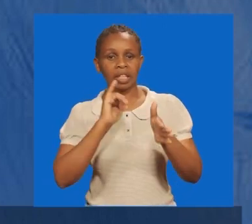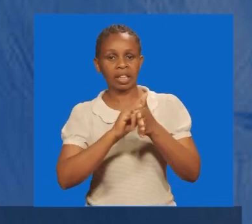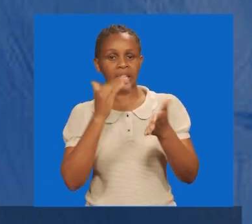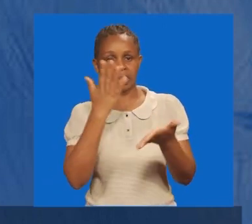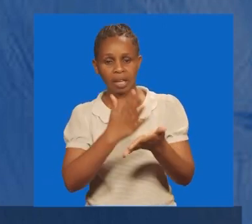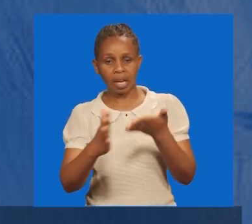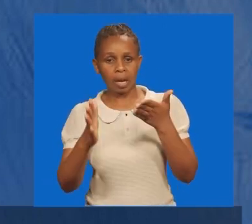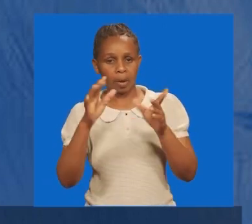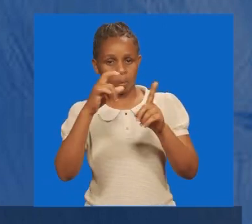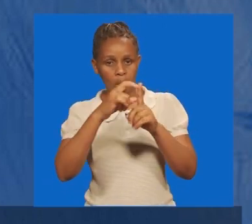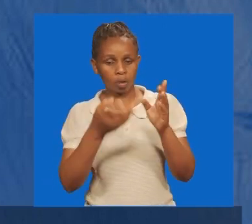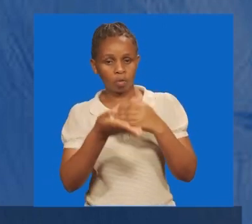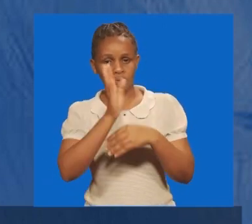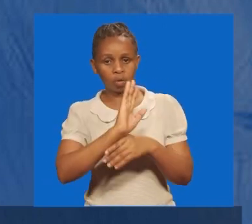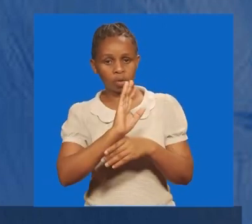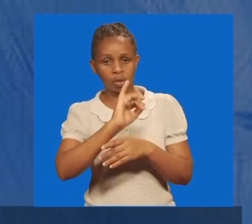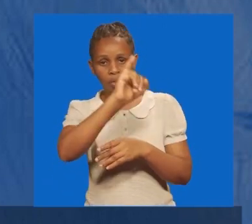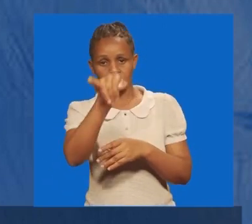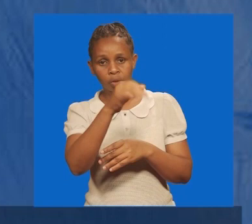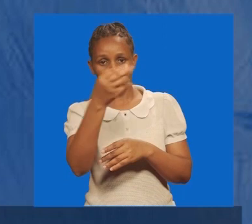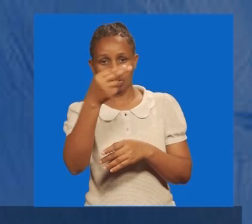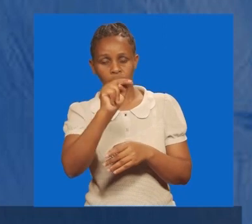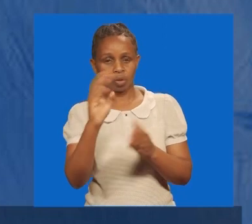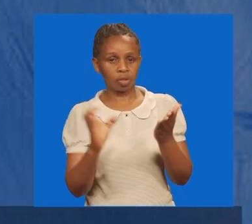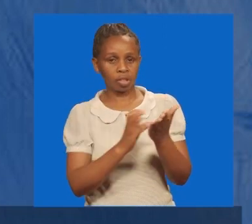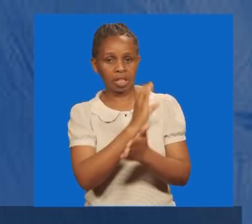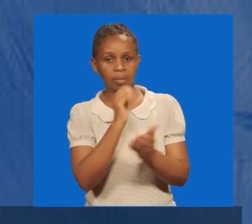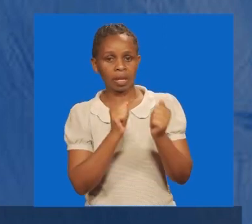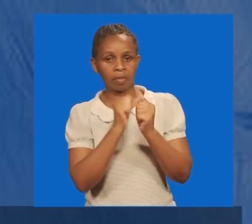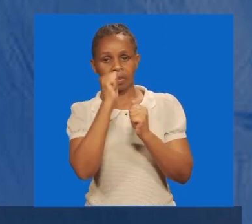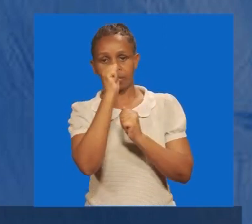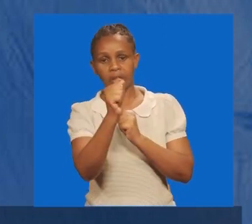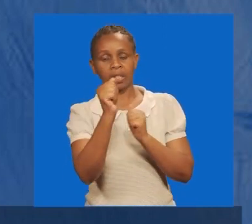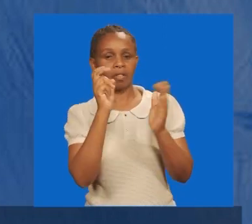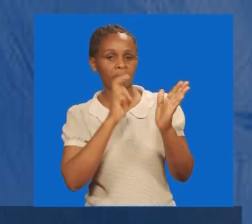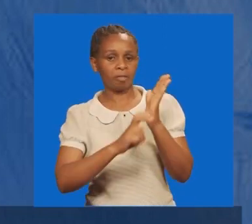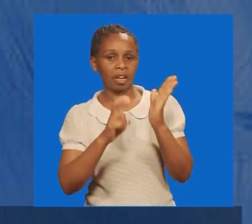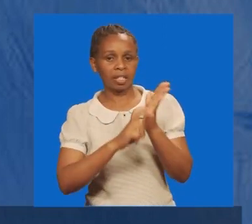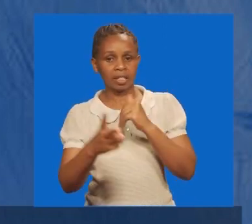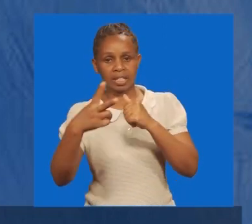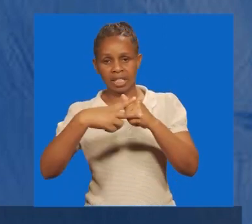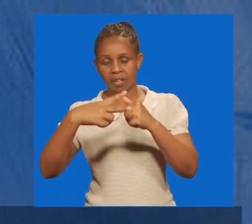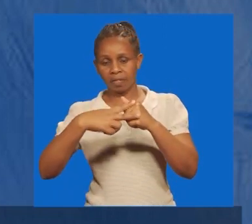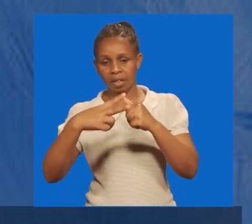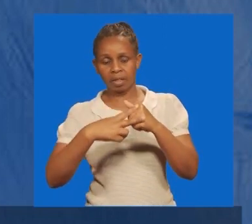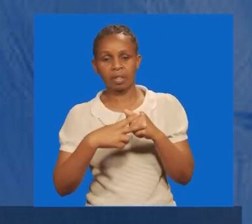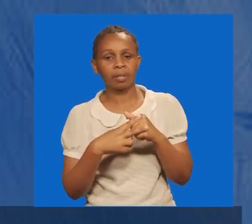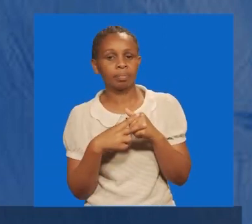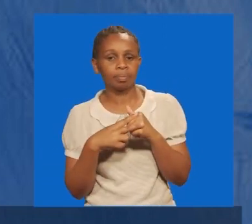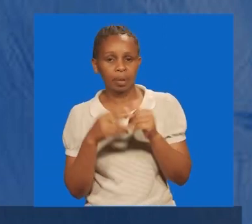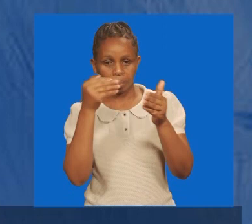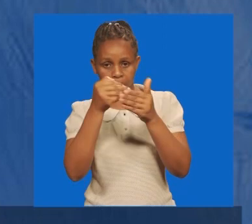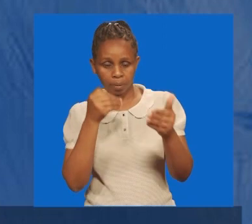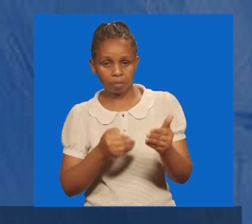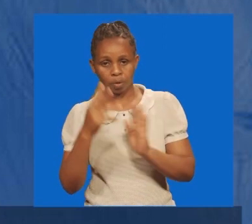ya maandiko. Yoyona kuminatano na msari ule, wa saba. Na